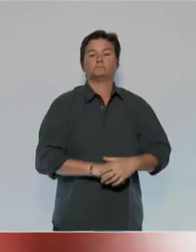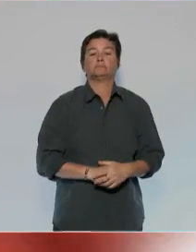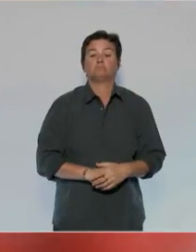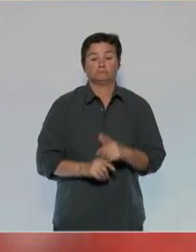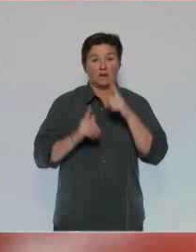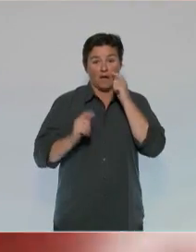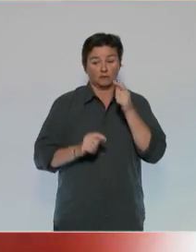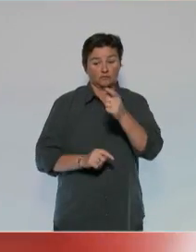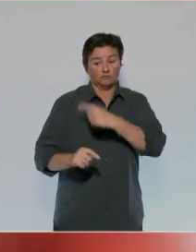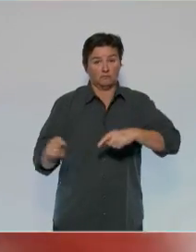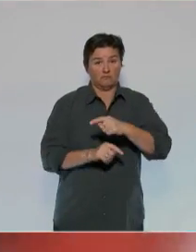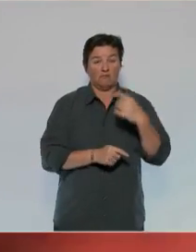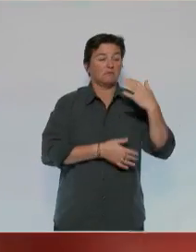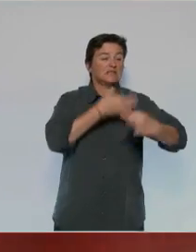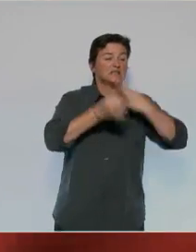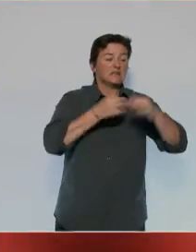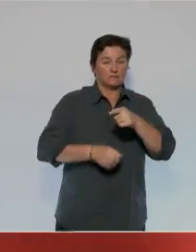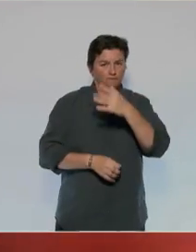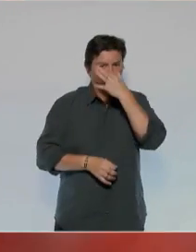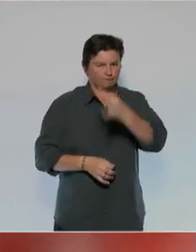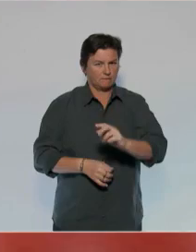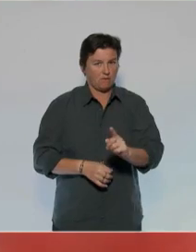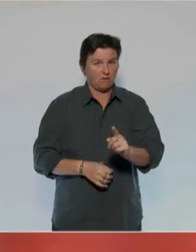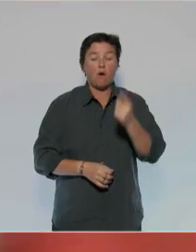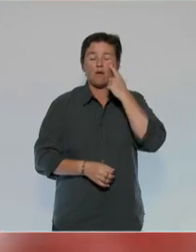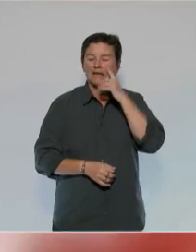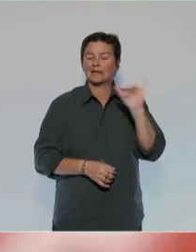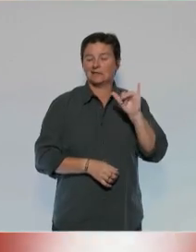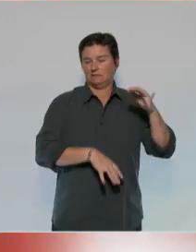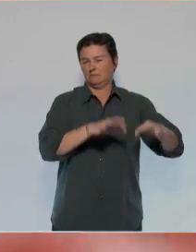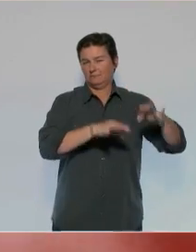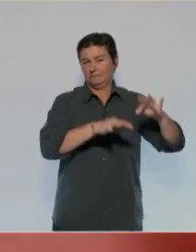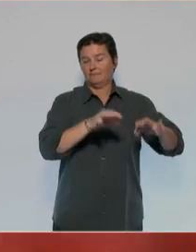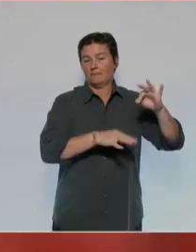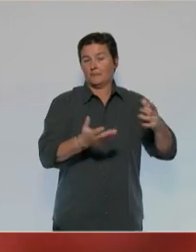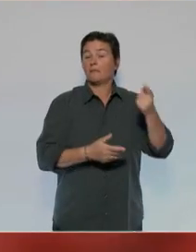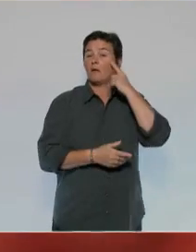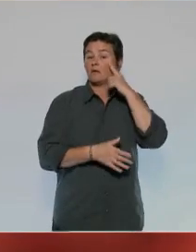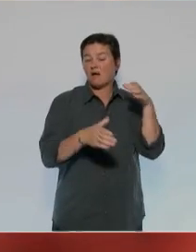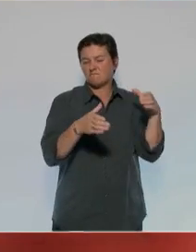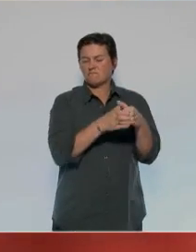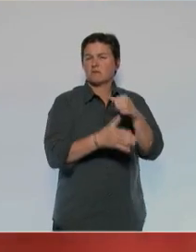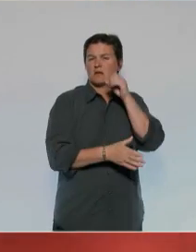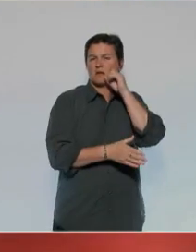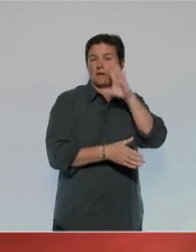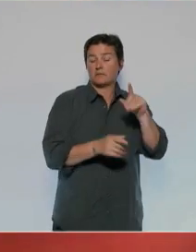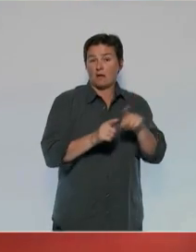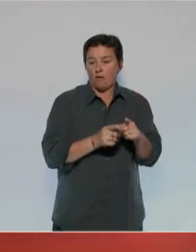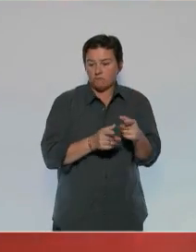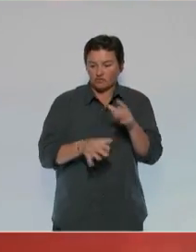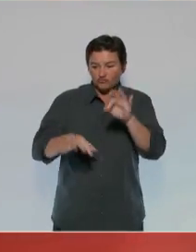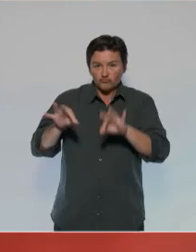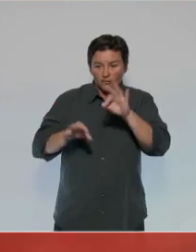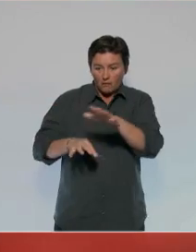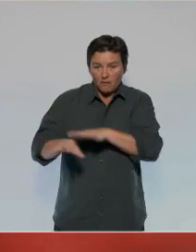Ne vous laissez pas abuser par leurs discours. Regardez ceux qui tirent les ficelles, regardez la classe capitaliste qui tient nos vies